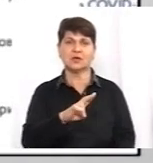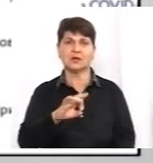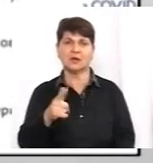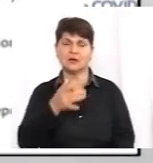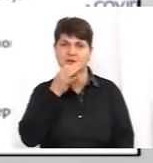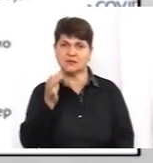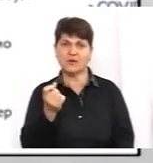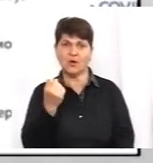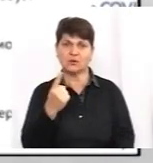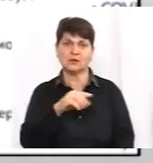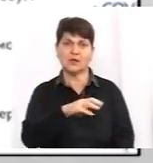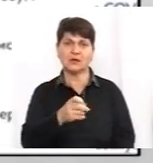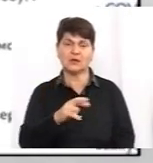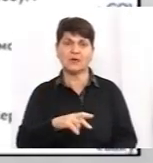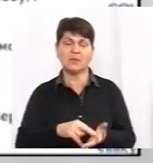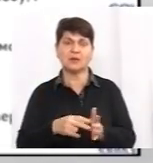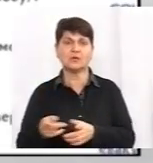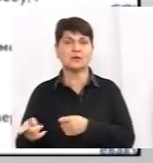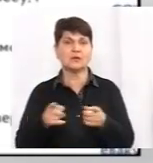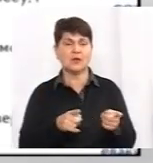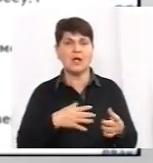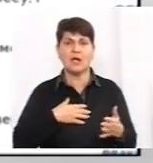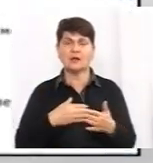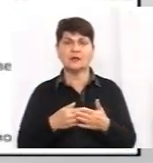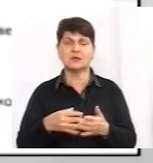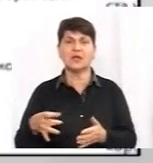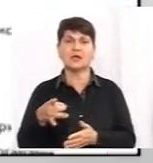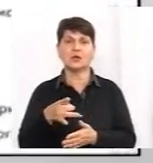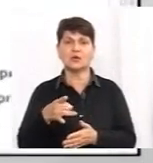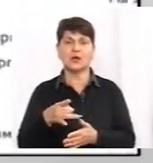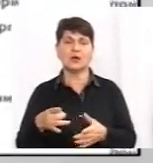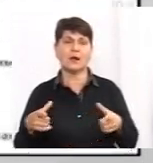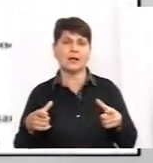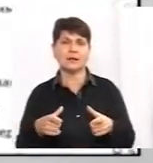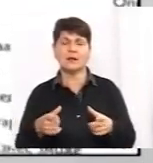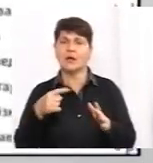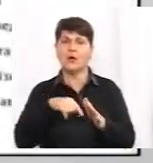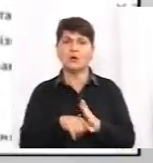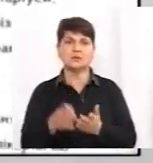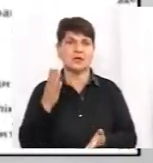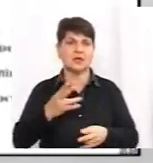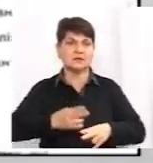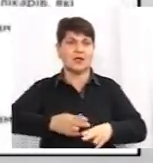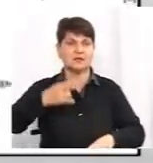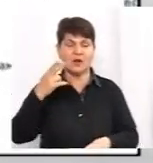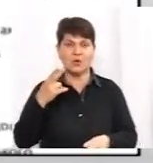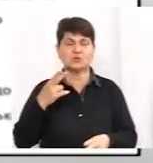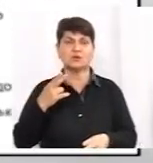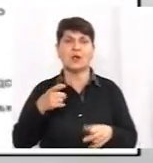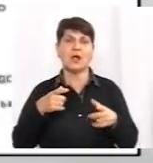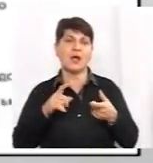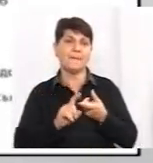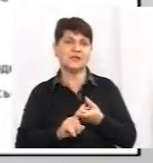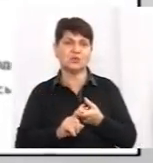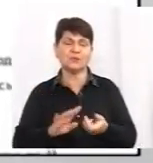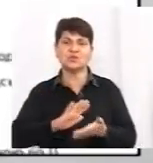травня Україна планує перейти на адаптивний регіональний карантин. Це означає, що в разі загострення епідеміологічної ситуації